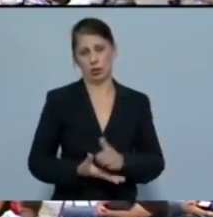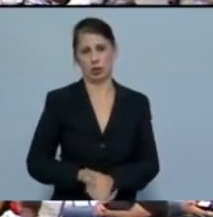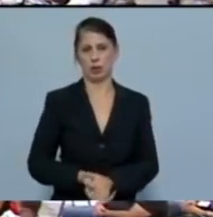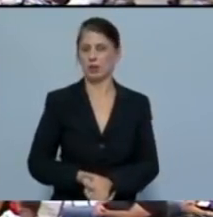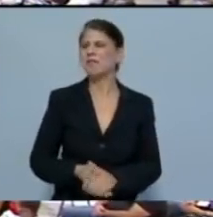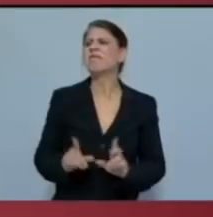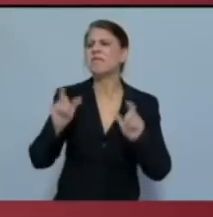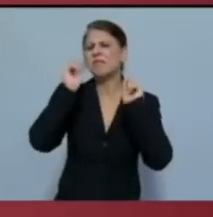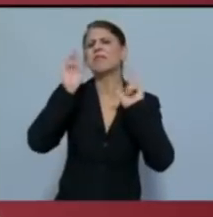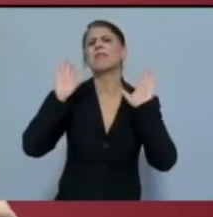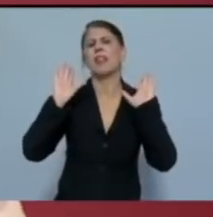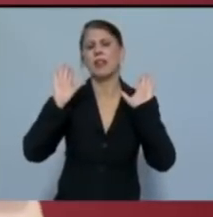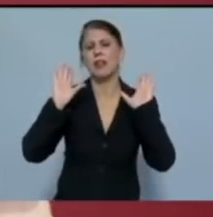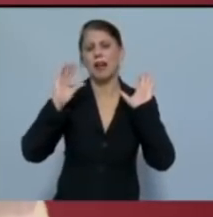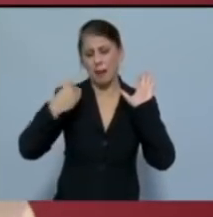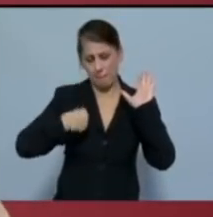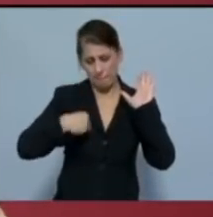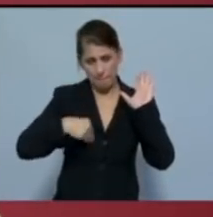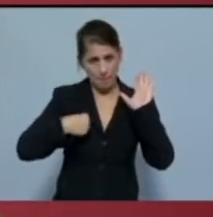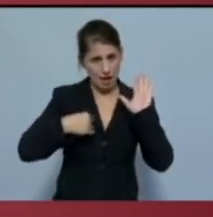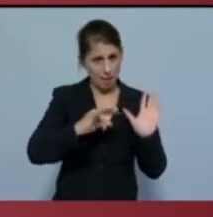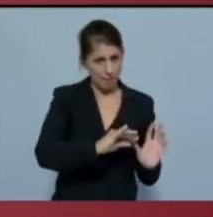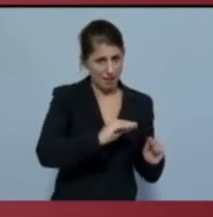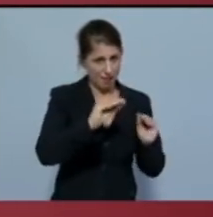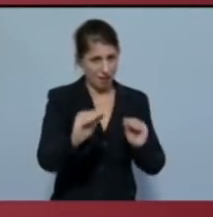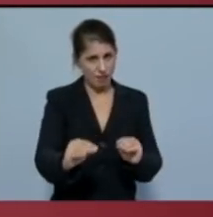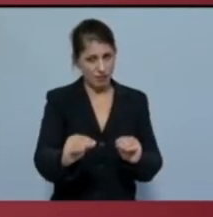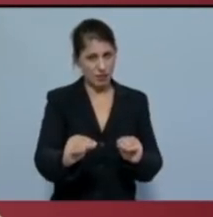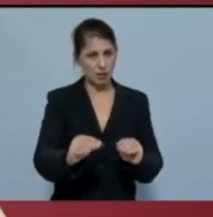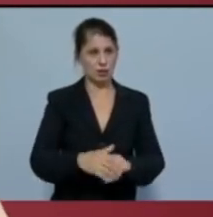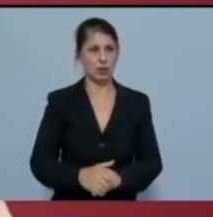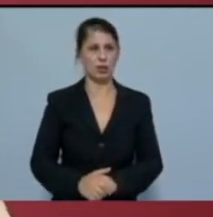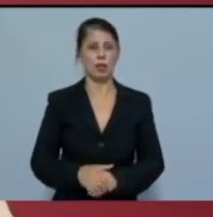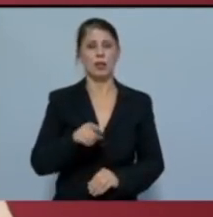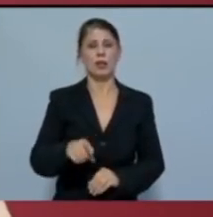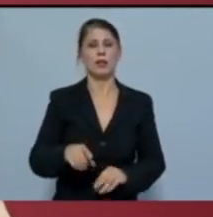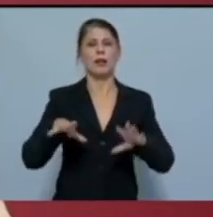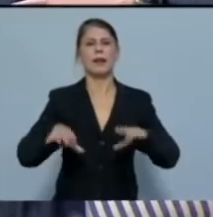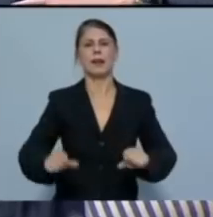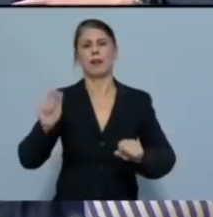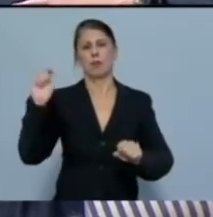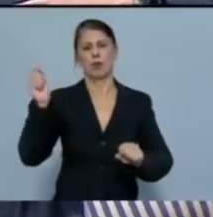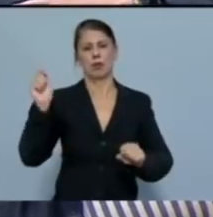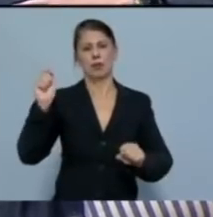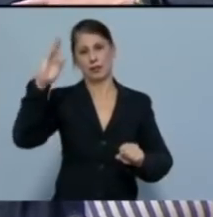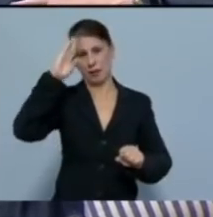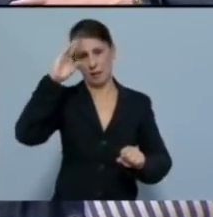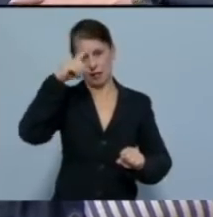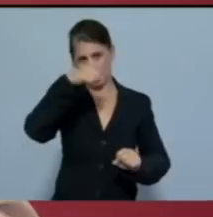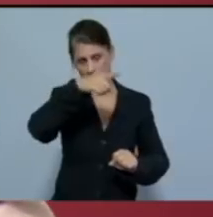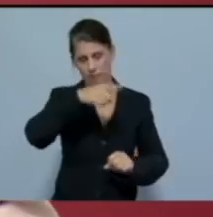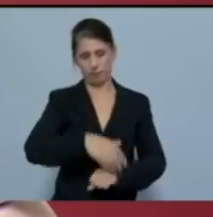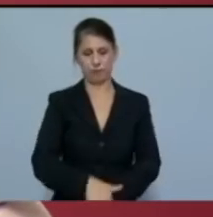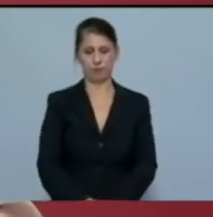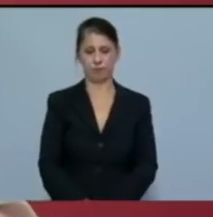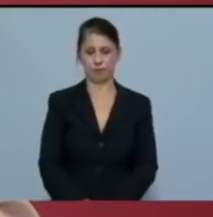μας εκπλήσουν. Η πράσινη μετάβαση είναι η κυρίαρχη πολιτική στις Ηνωμένες Πολιτείες της